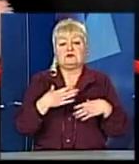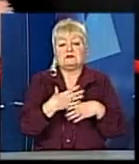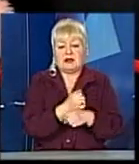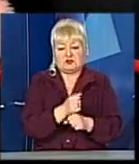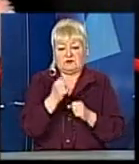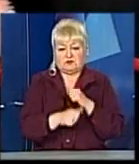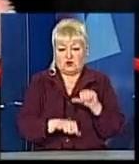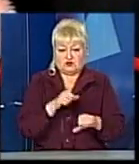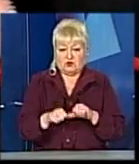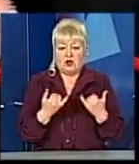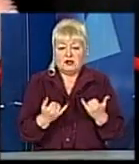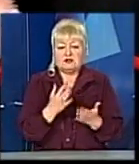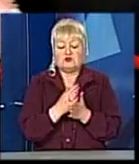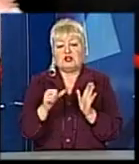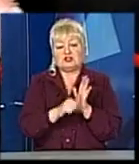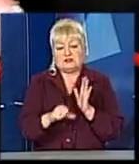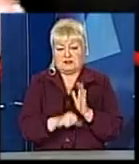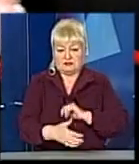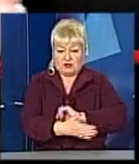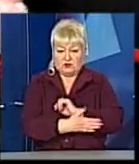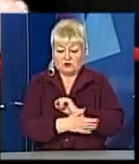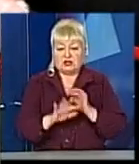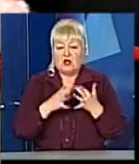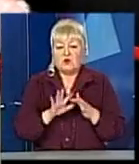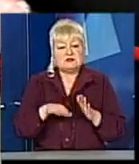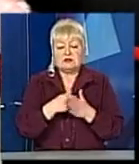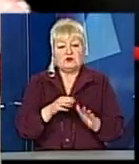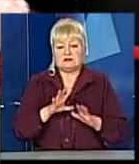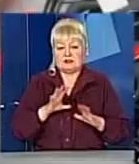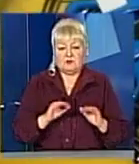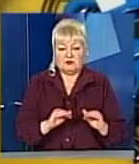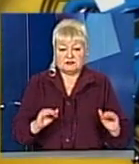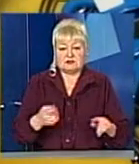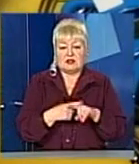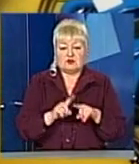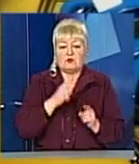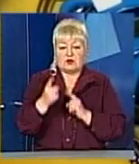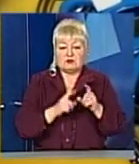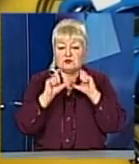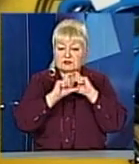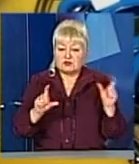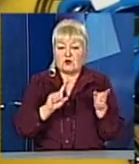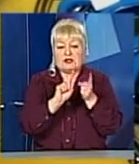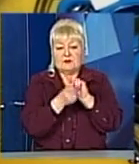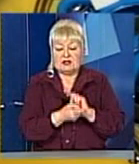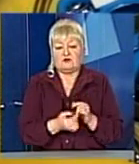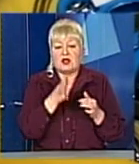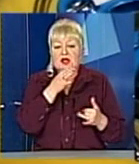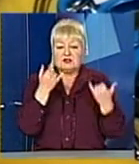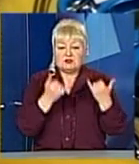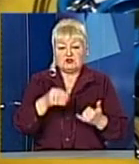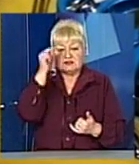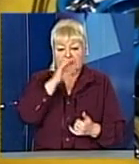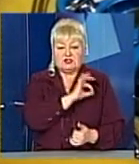року в рік і сьогодні становить 60 школярів. У селі досі не було дитячого садка, тому реконструкція школи та перетворення її на сучасний